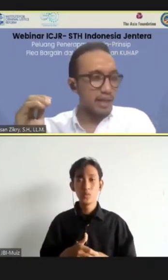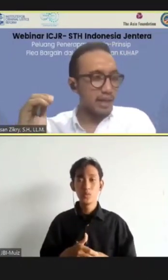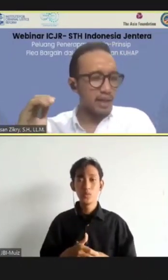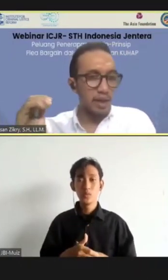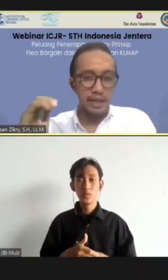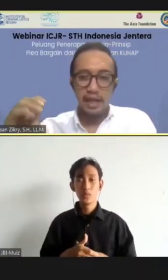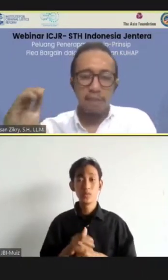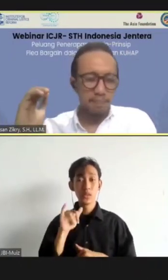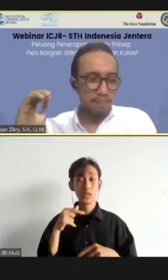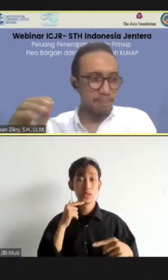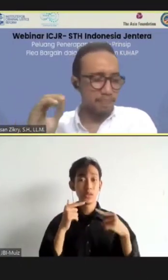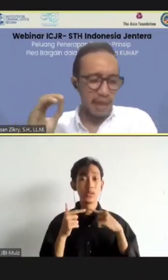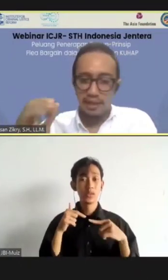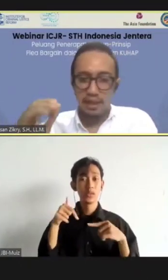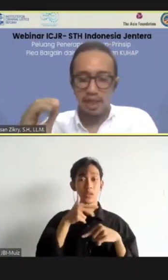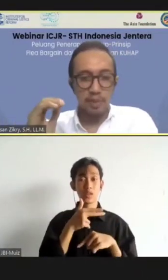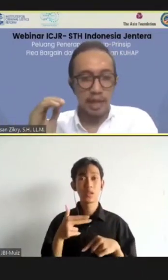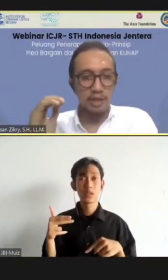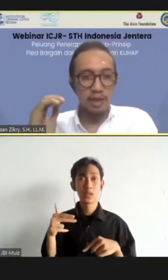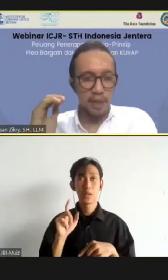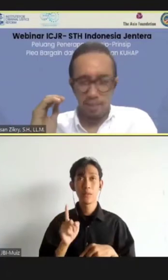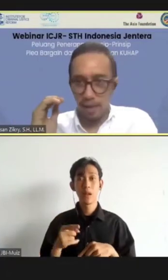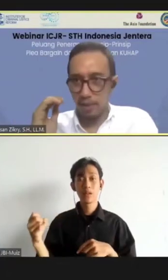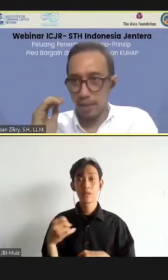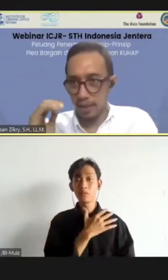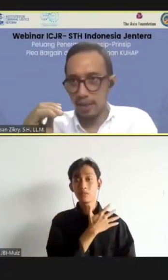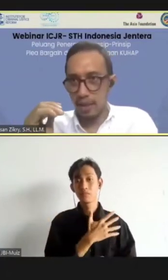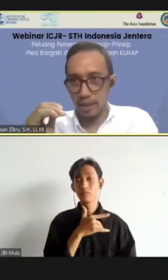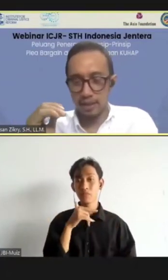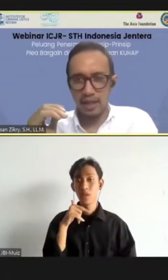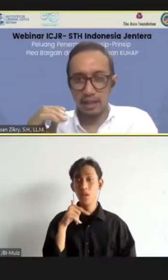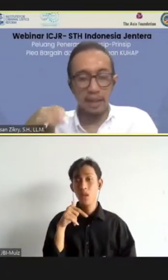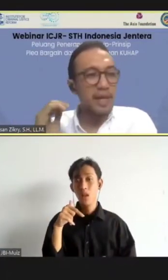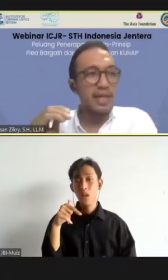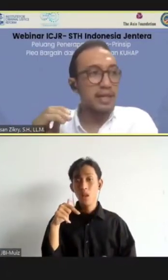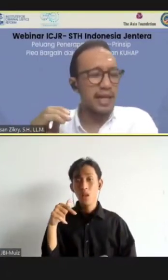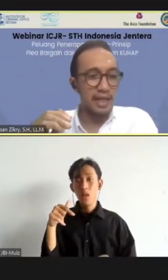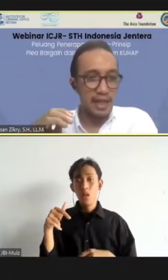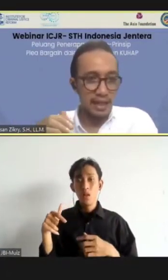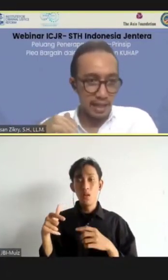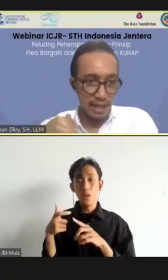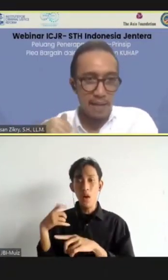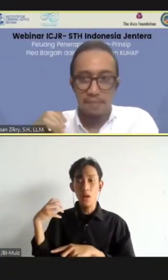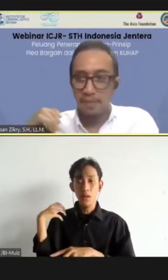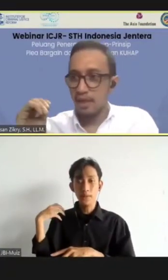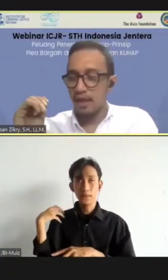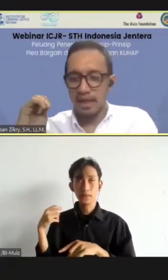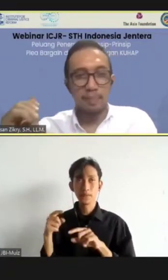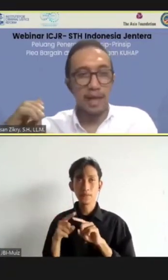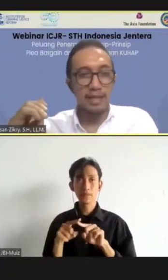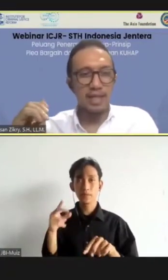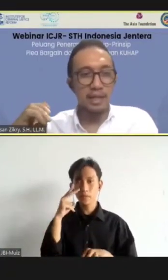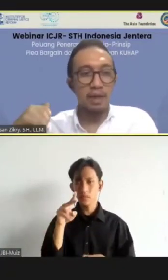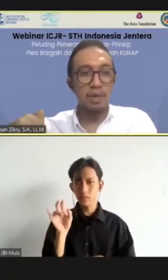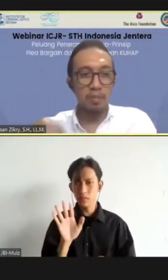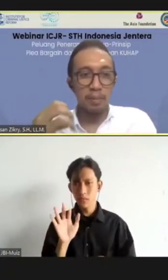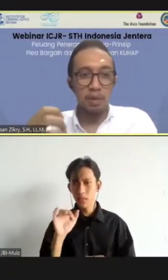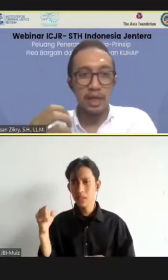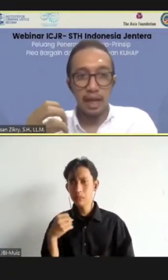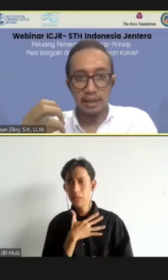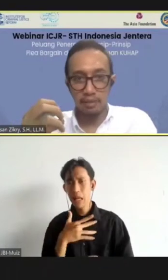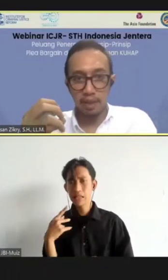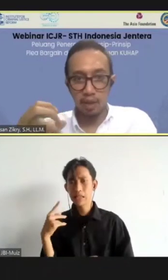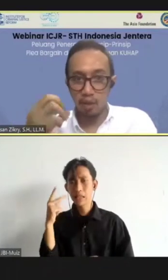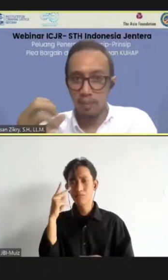Play bargaining di Indonesia pasti terinspirasi oleh Play Bargain di Amerika Serikat, tapi yang tidak saya lihat adalah inspirasi kita untuk